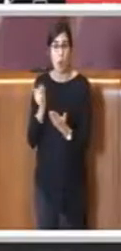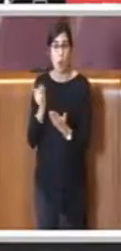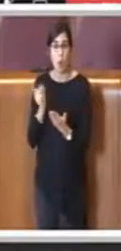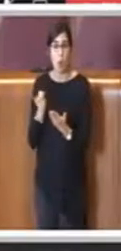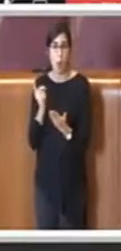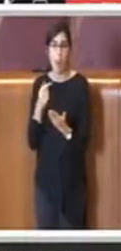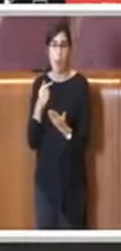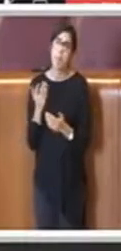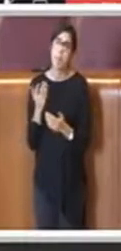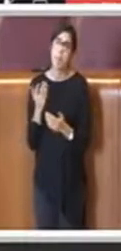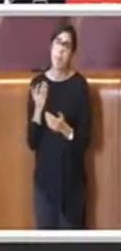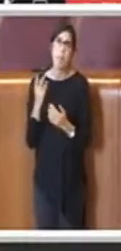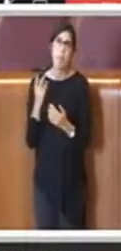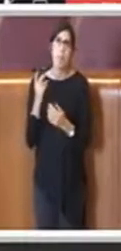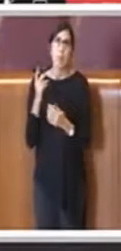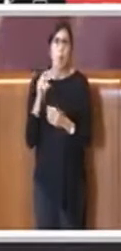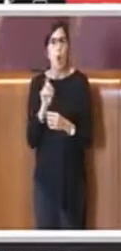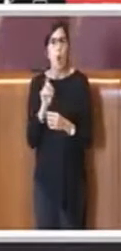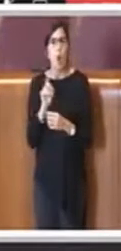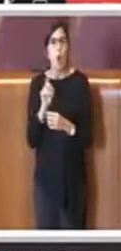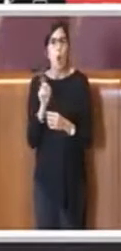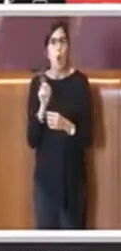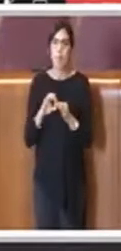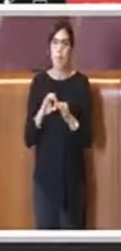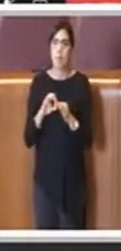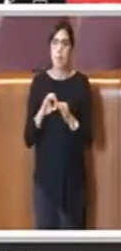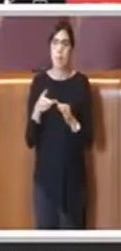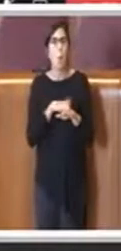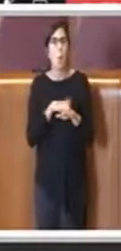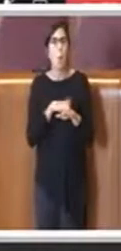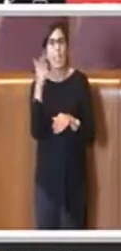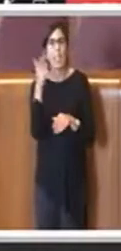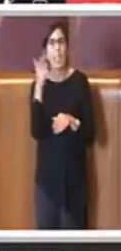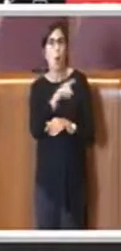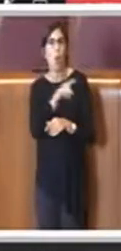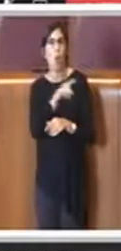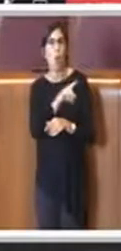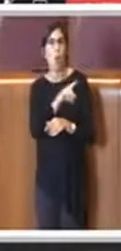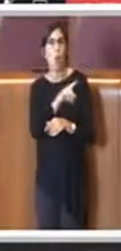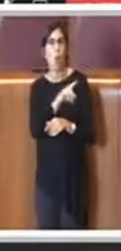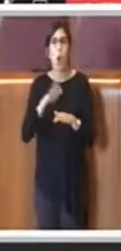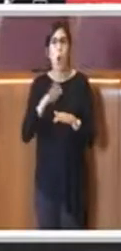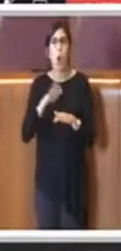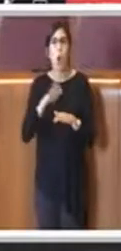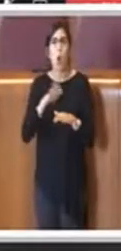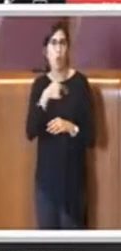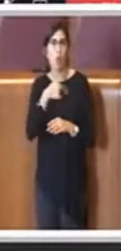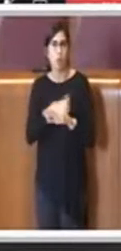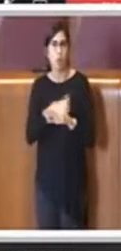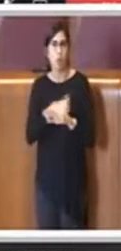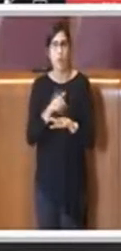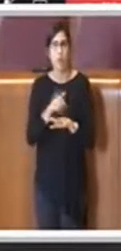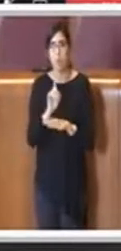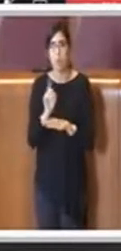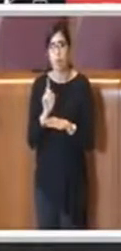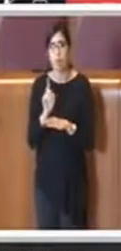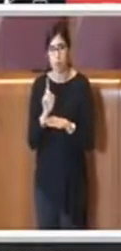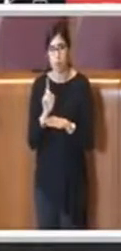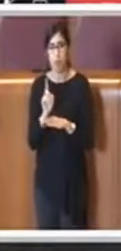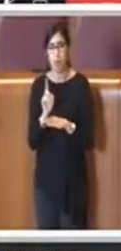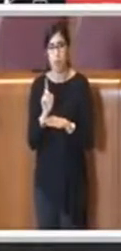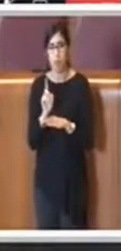nell'ambito delle competenze del governo o della regione che in effetti esula